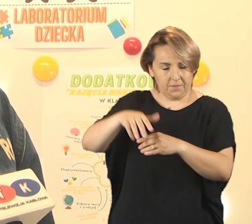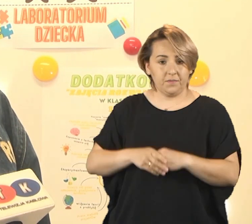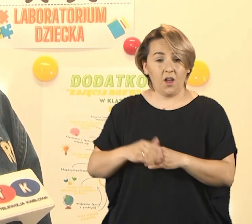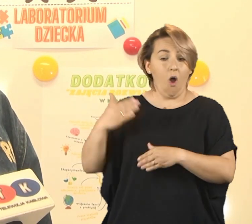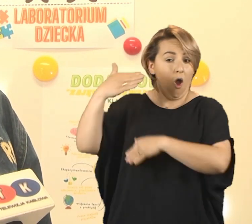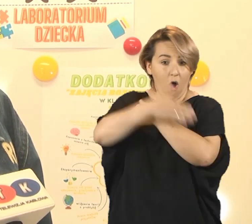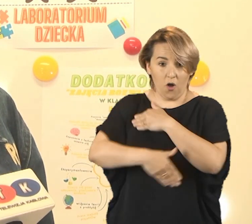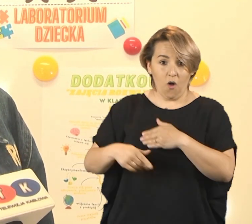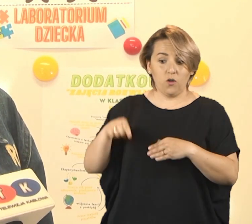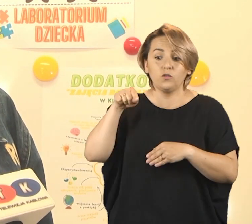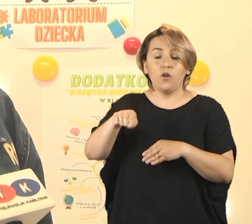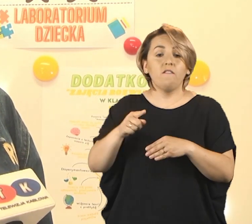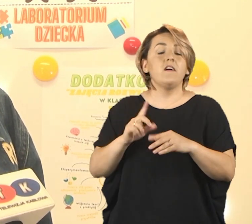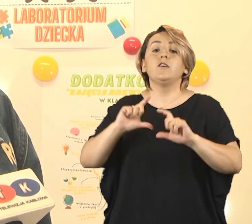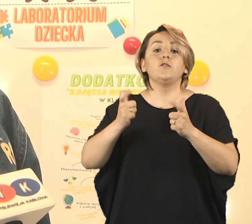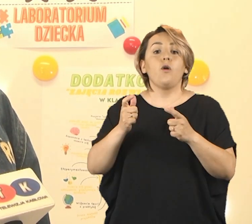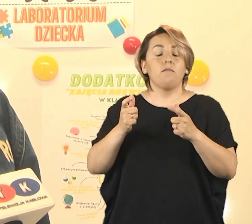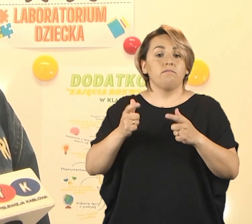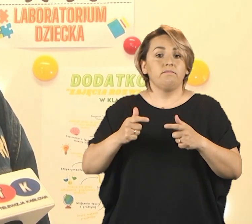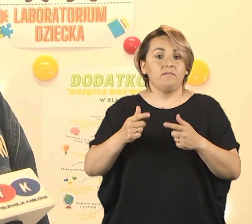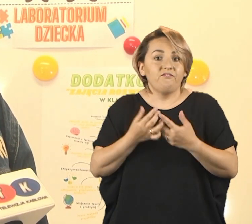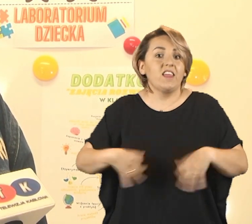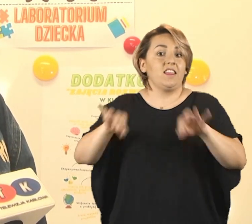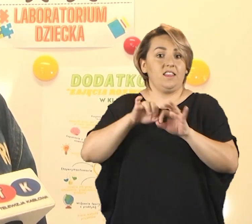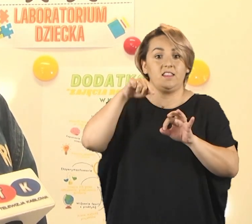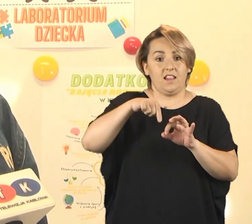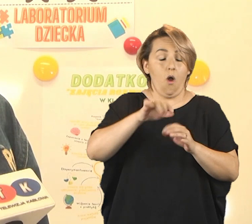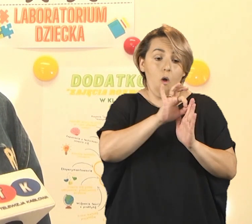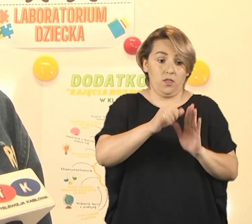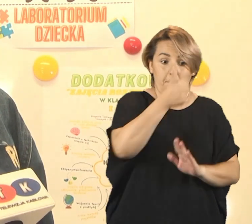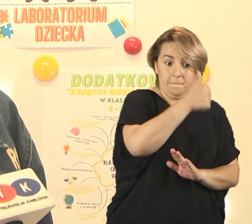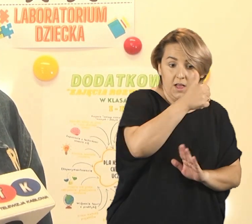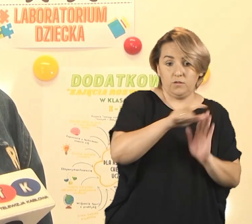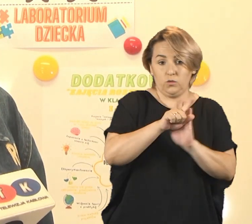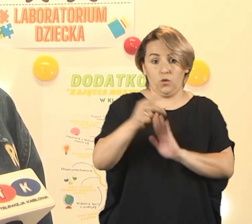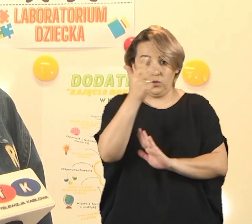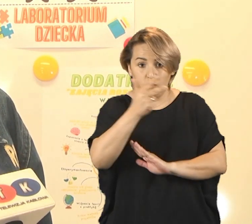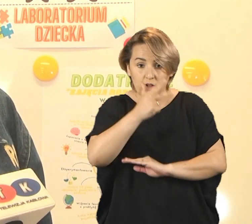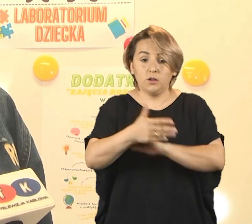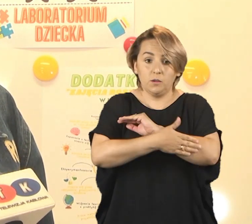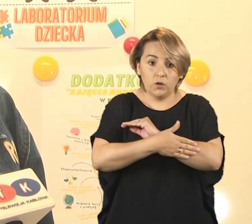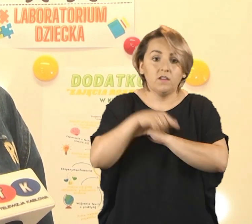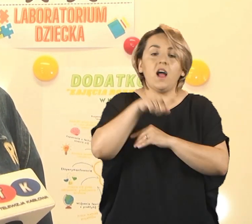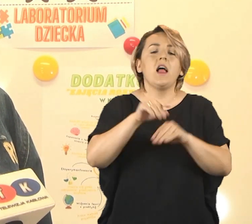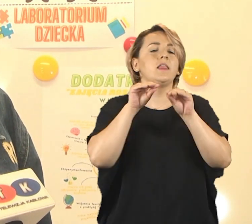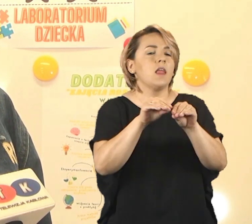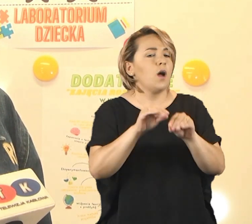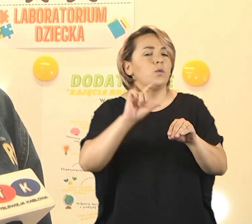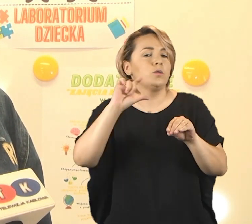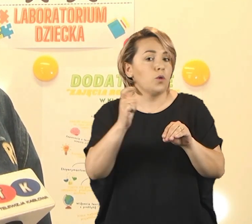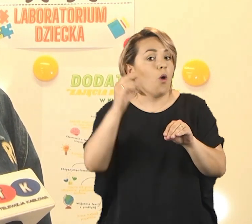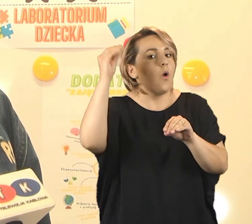Końcowym efektem tych zajęć rozwijających po trzech latach, począwszy od klasy pierwszej do klasy trzeciej, jest